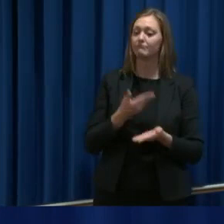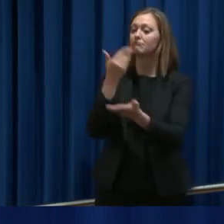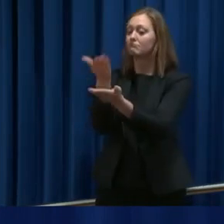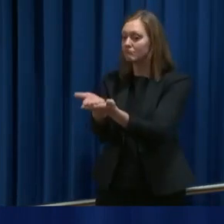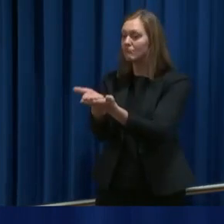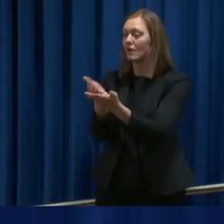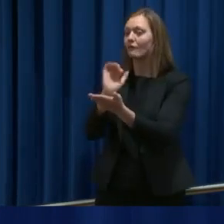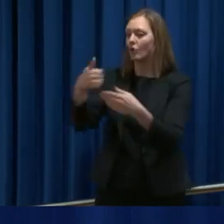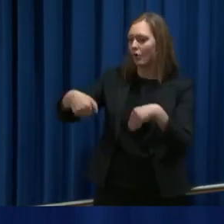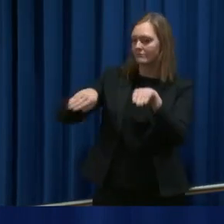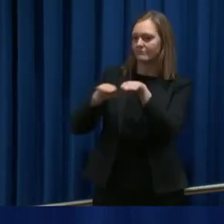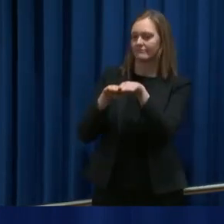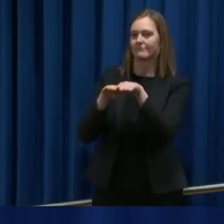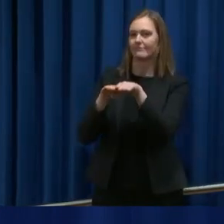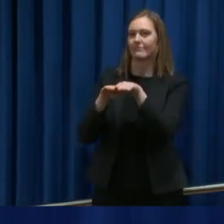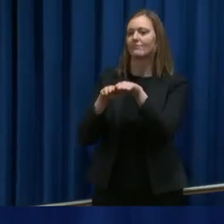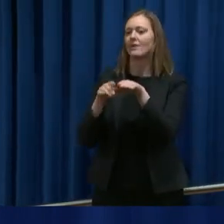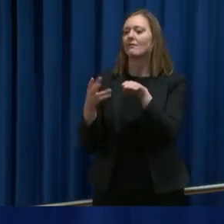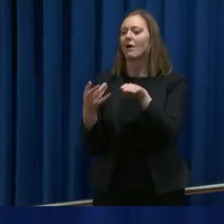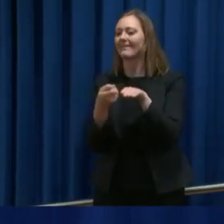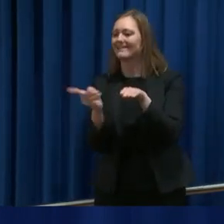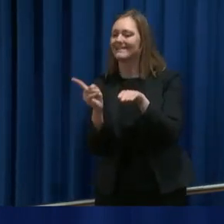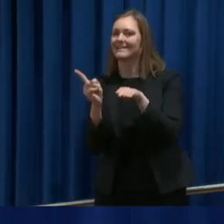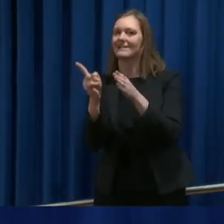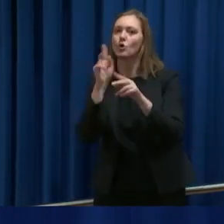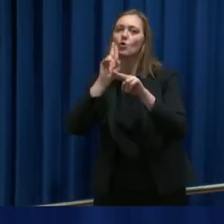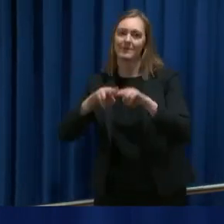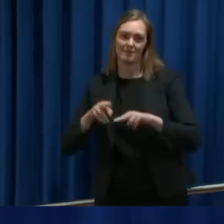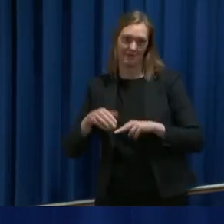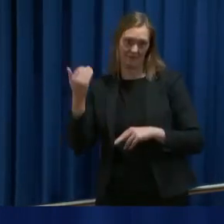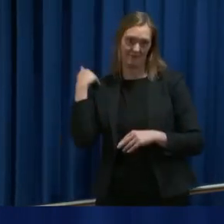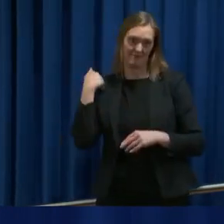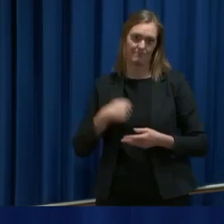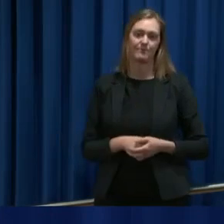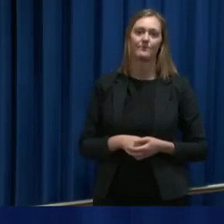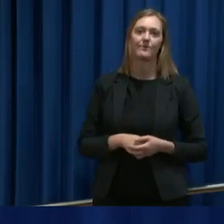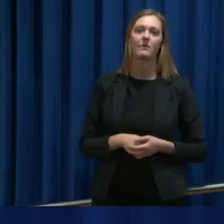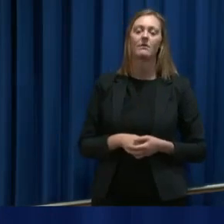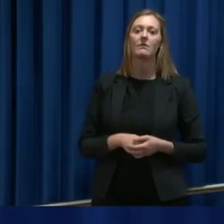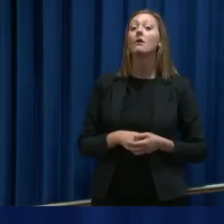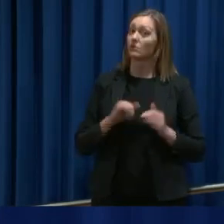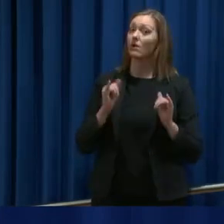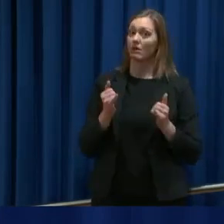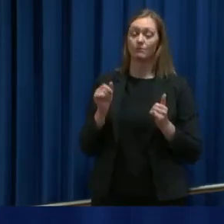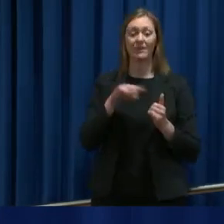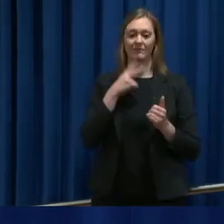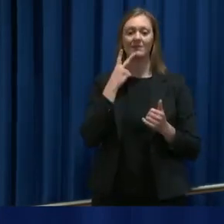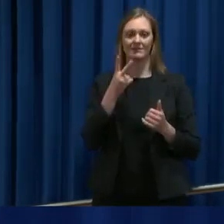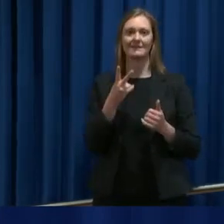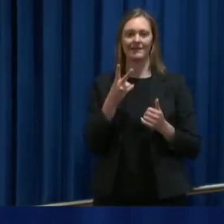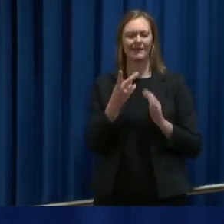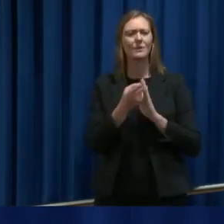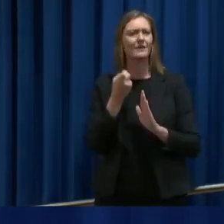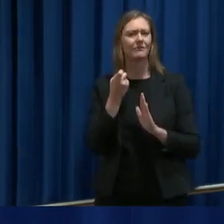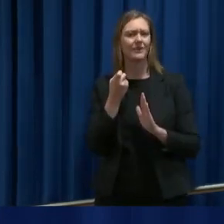for å møtekomme noen av de områdene som ble påpekt på det tidspunktet. Så er det sånn at, ja, vi ser jo at